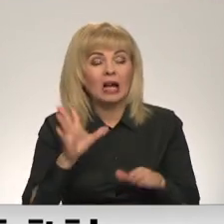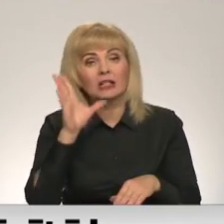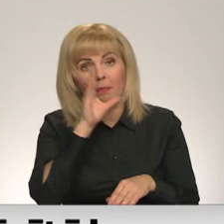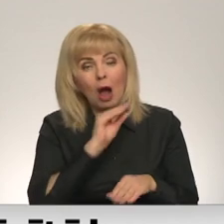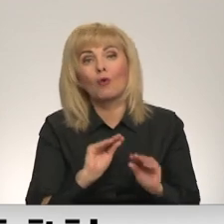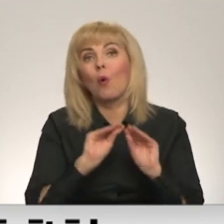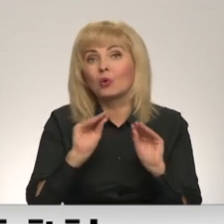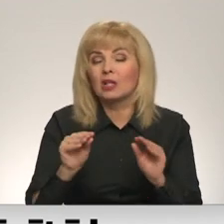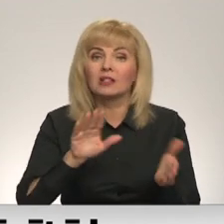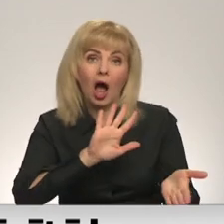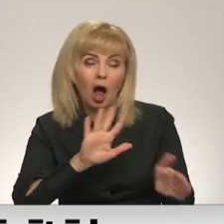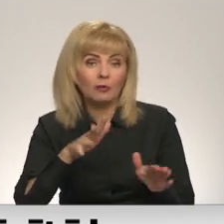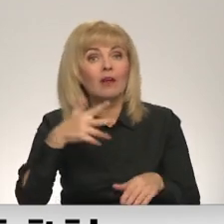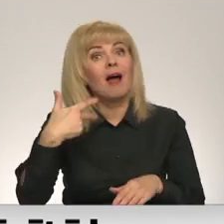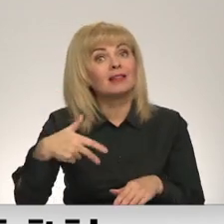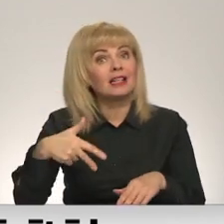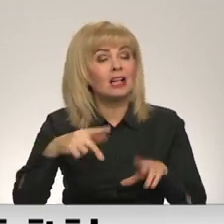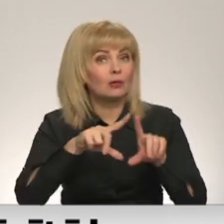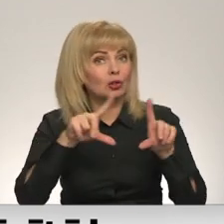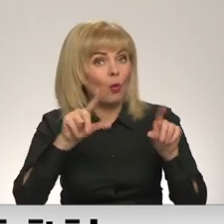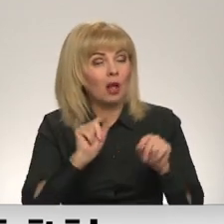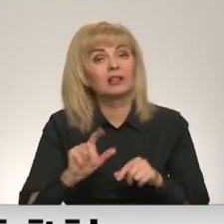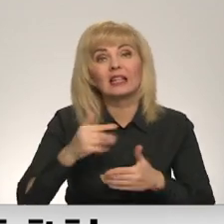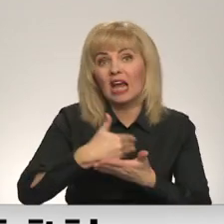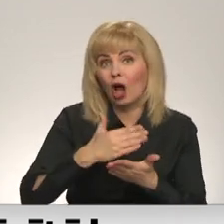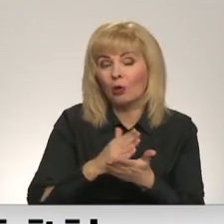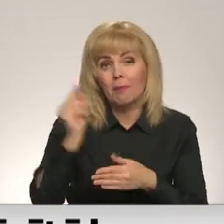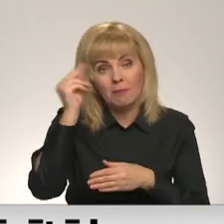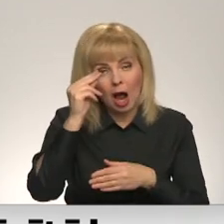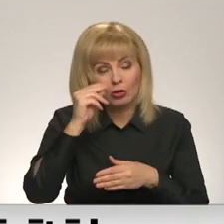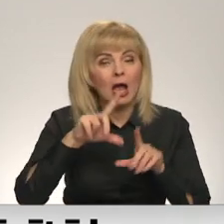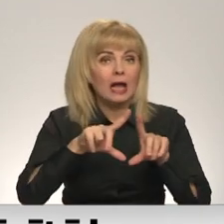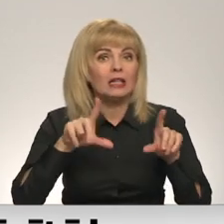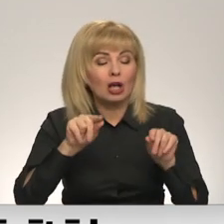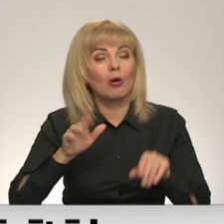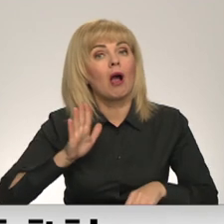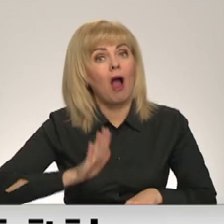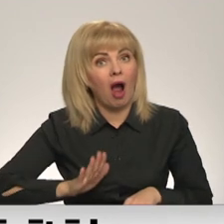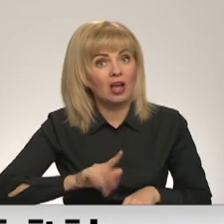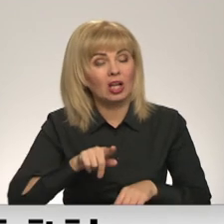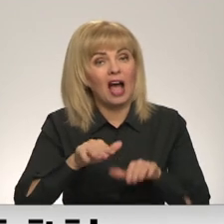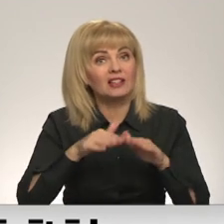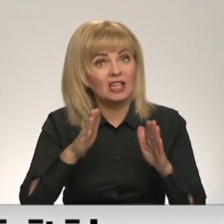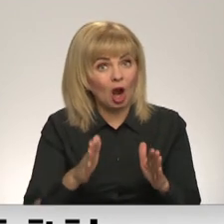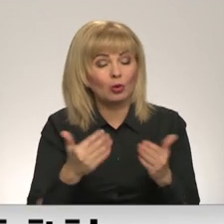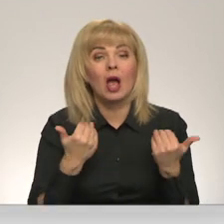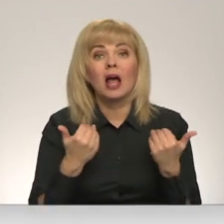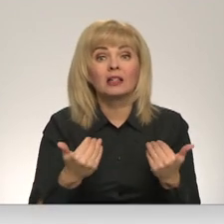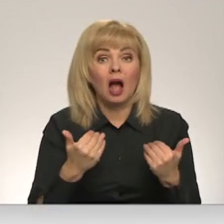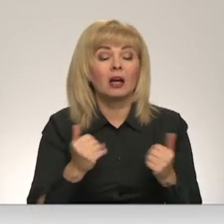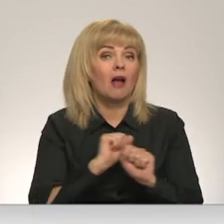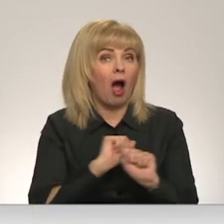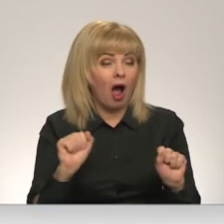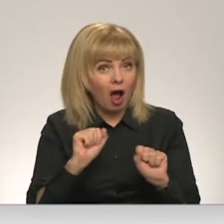uzstādīt aptuveni 30 skolās, bet vairums mācību iestāžu gaisa mērītājs vēl gaida. Šobrīd, jo mēs varam ar straujiem